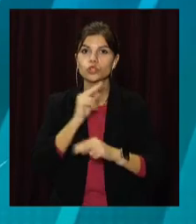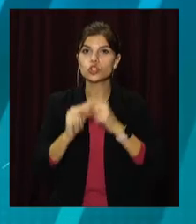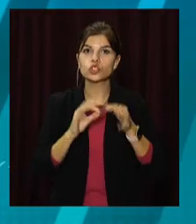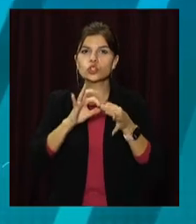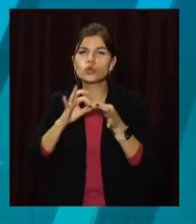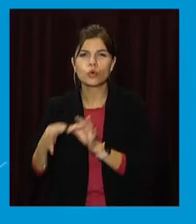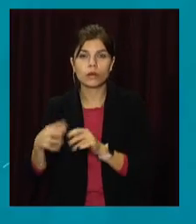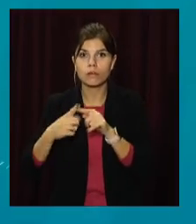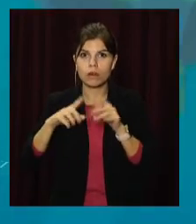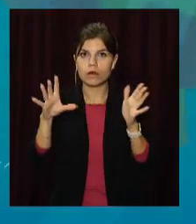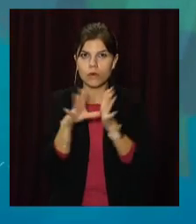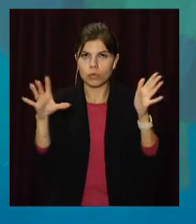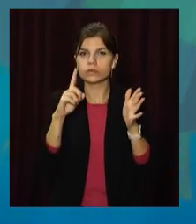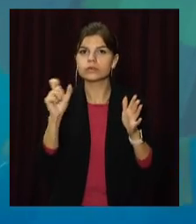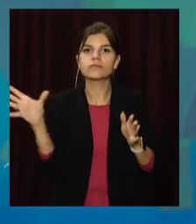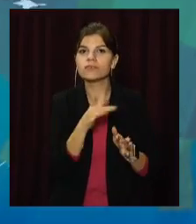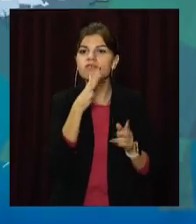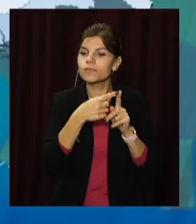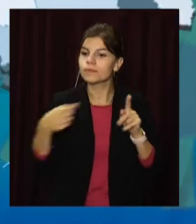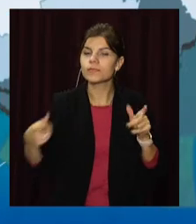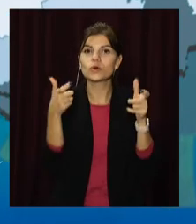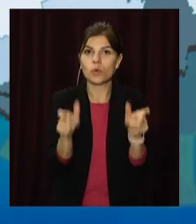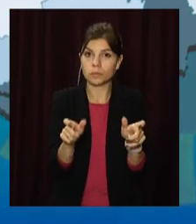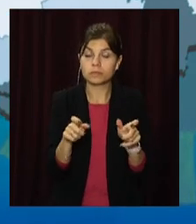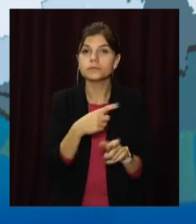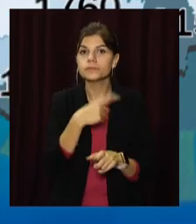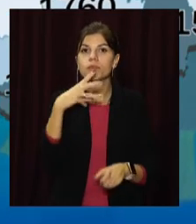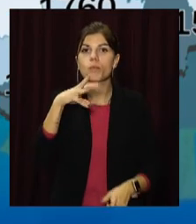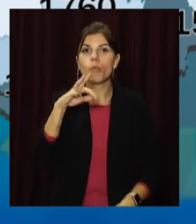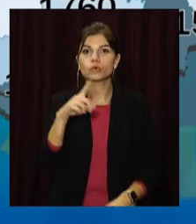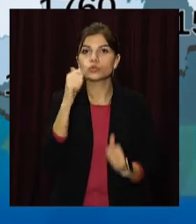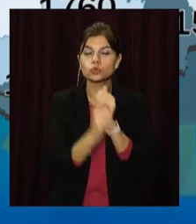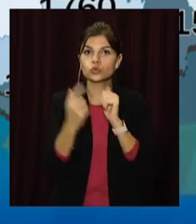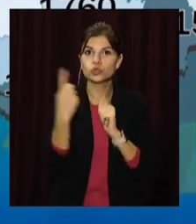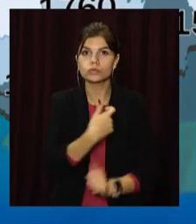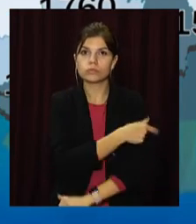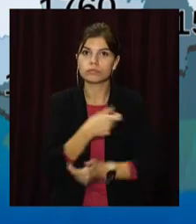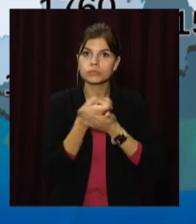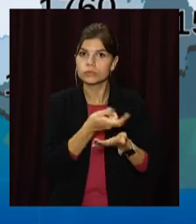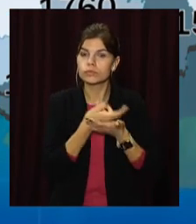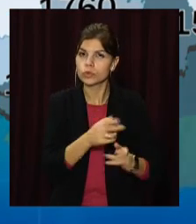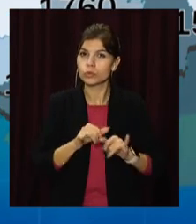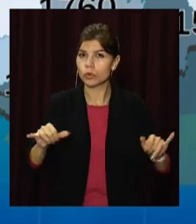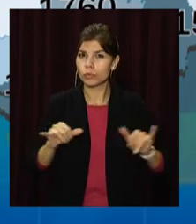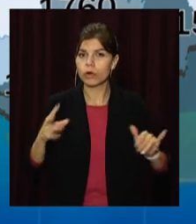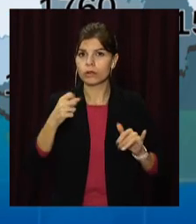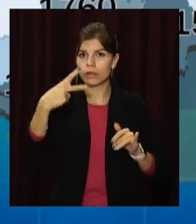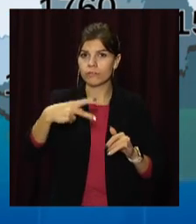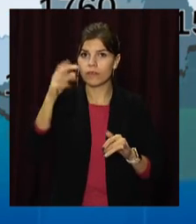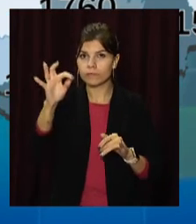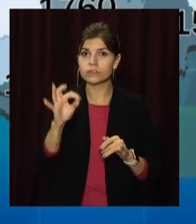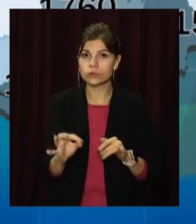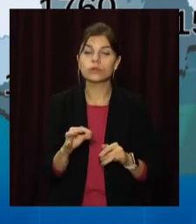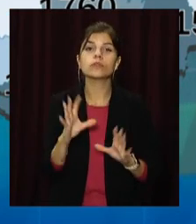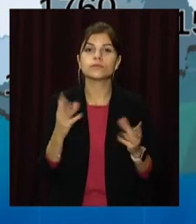ускладнення. Це рекорд за весь час пандемії. У МОЗ повідомляють, що тижні кількість ушпиталених збільшується на понад 20%.